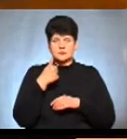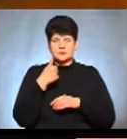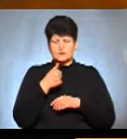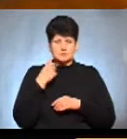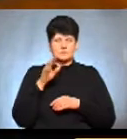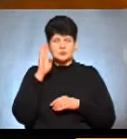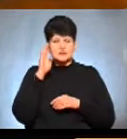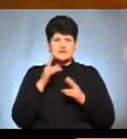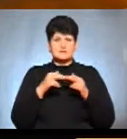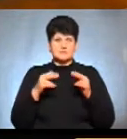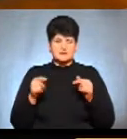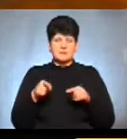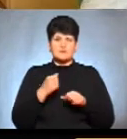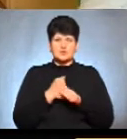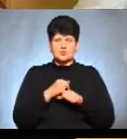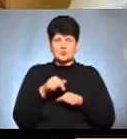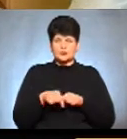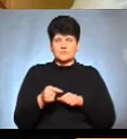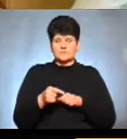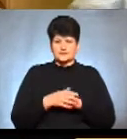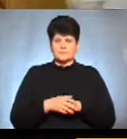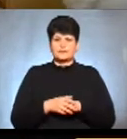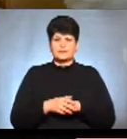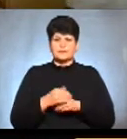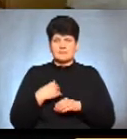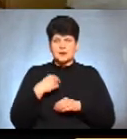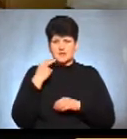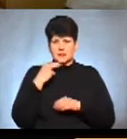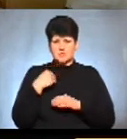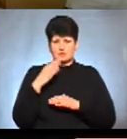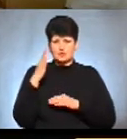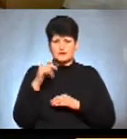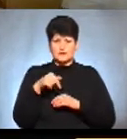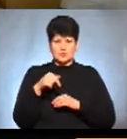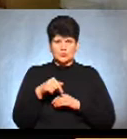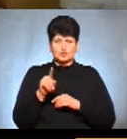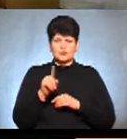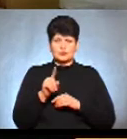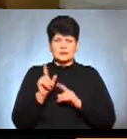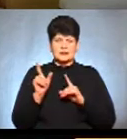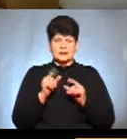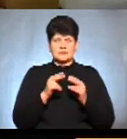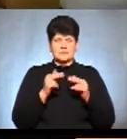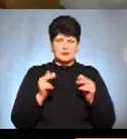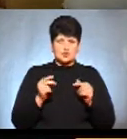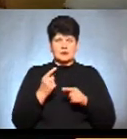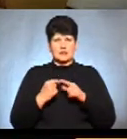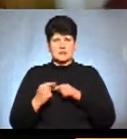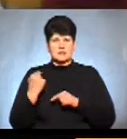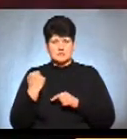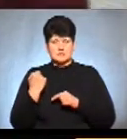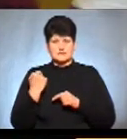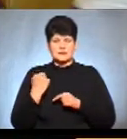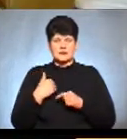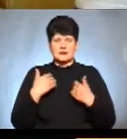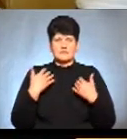Чоловік працює в Тернополі. Мені краще проголосувати тут, щоб не їхати до Дніпро, назад. Я вже